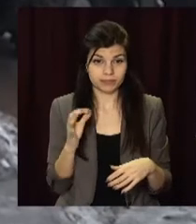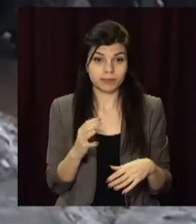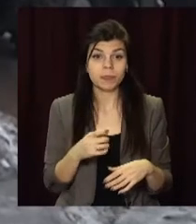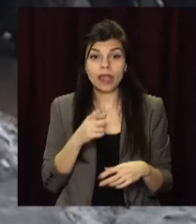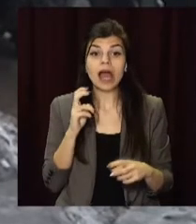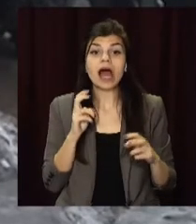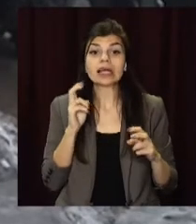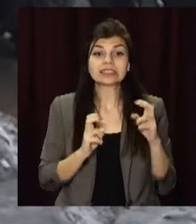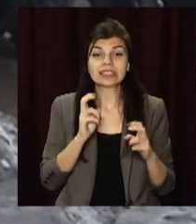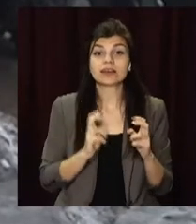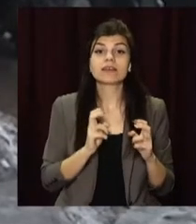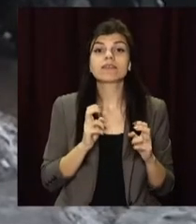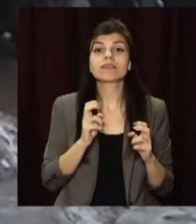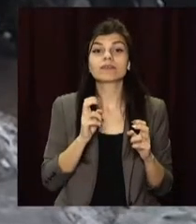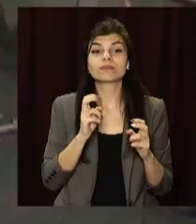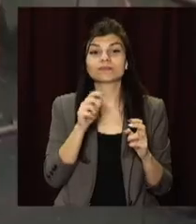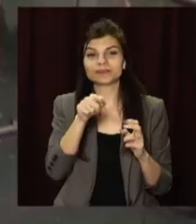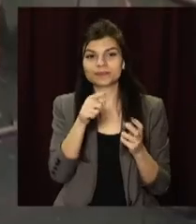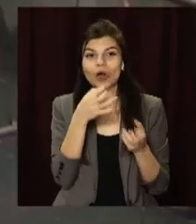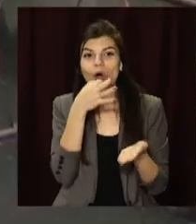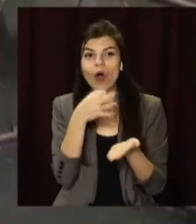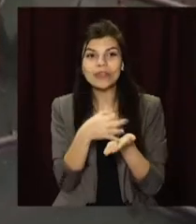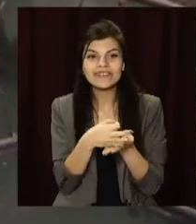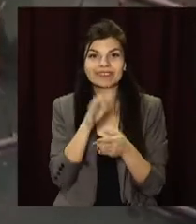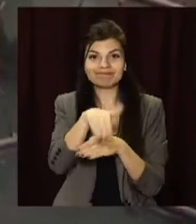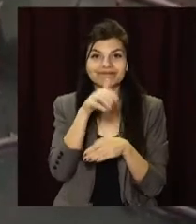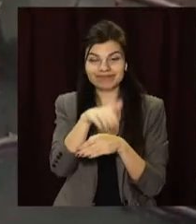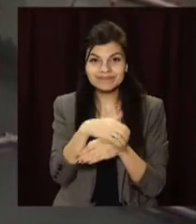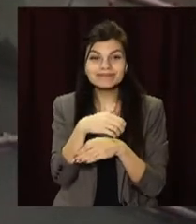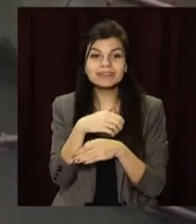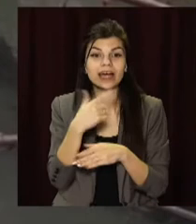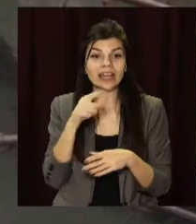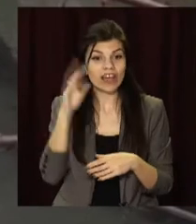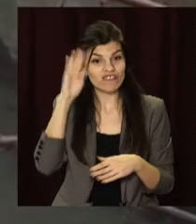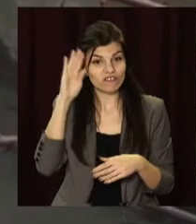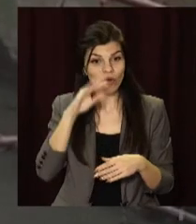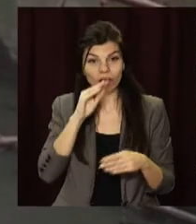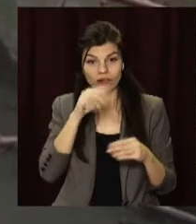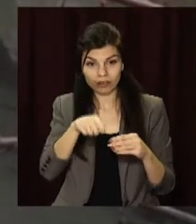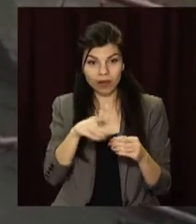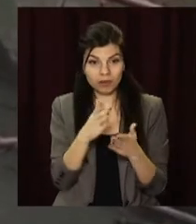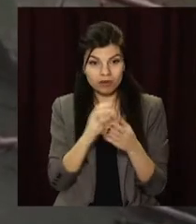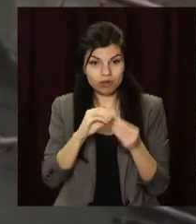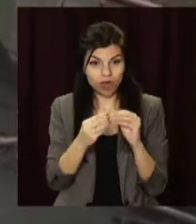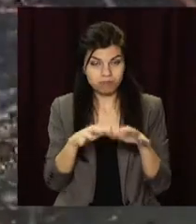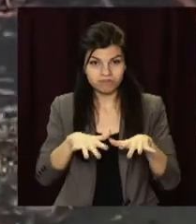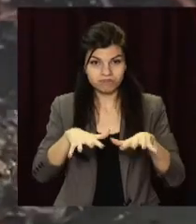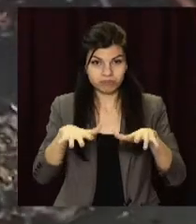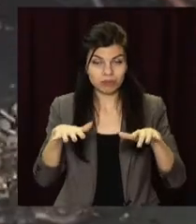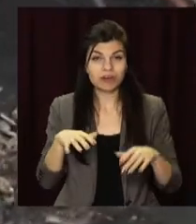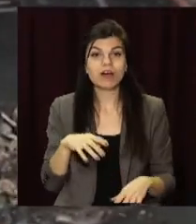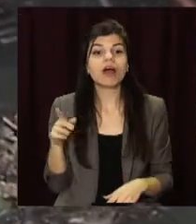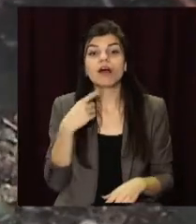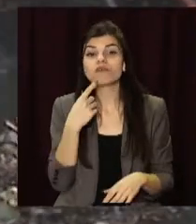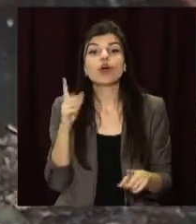заводу Комінтерн працівники КП «Гідроспоруди» взялися розчищати те місце річки, де водойма прихована колектором. Кажуть,